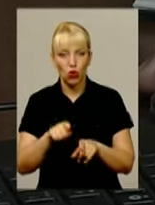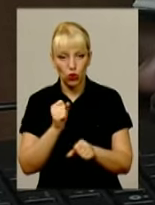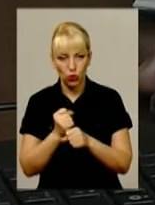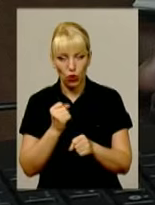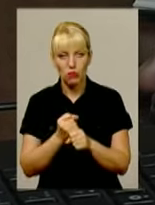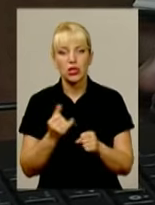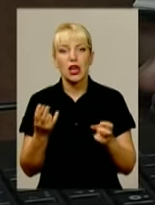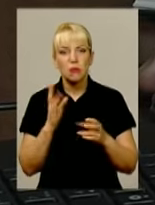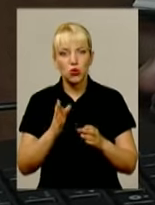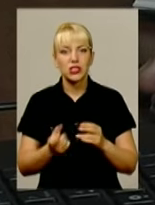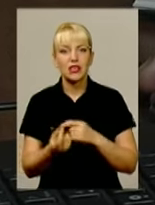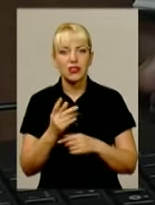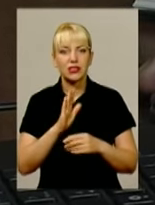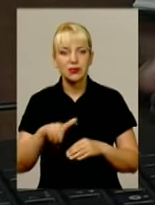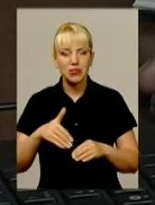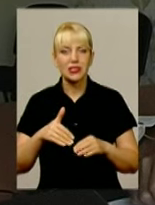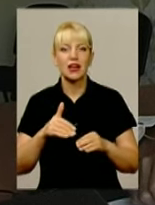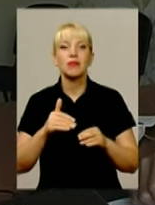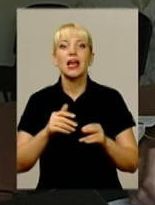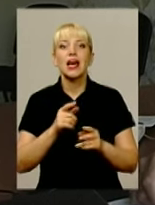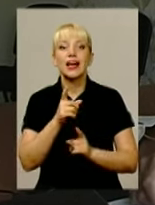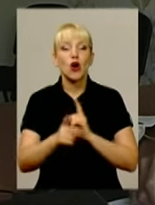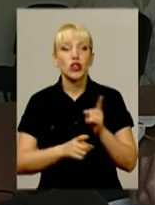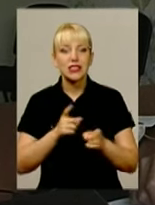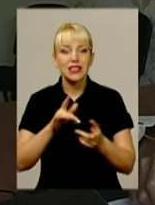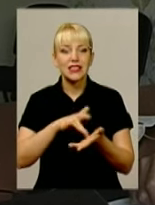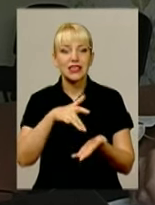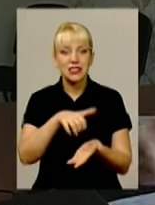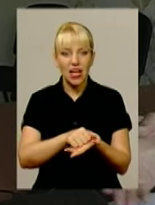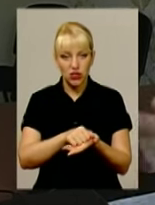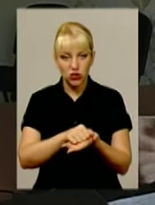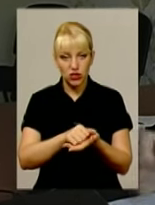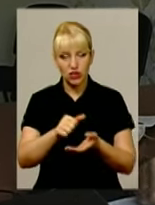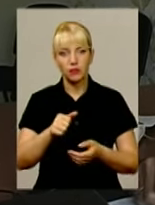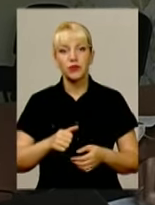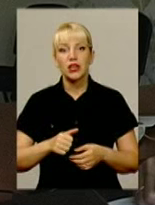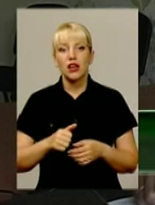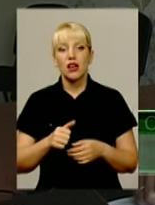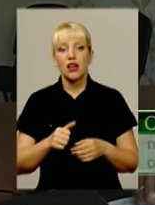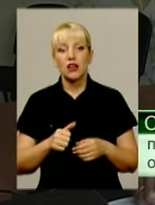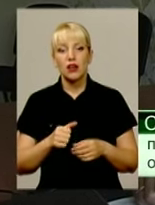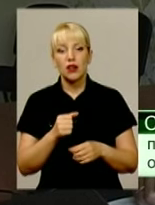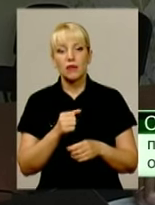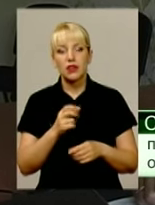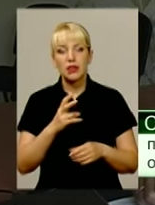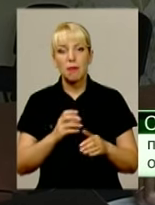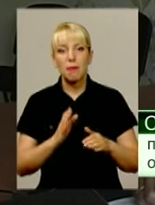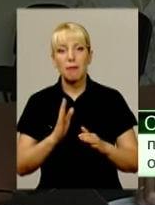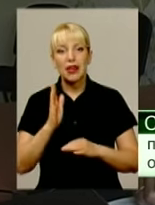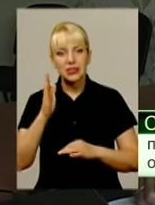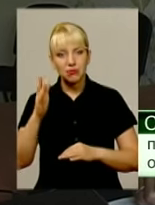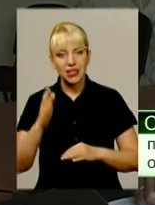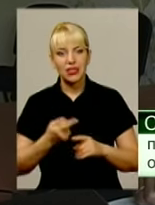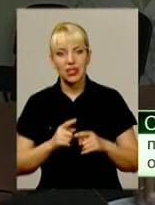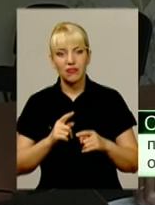лише після реорганізації центру зайнятості. У перспективі створення на базі Державної служби зайнятості Національного